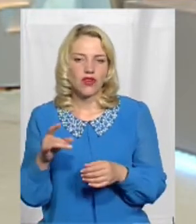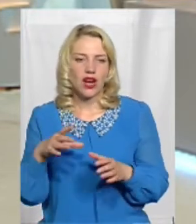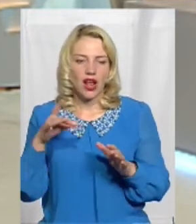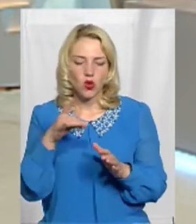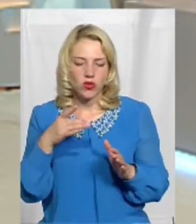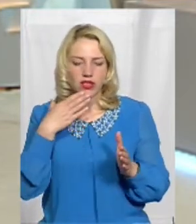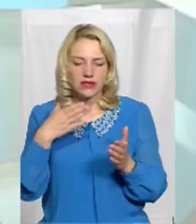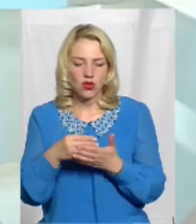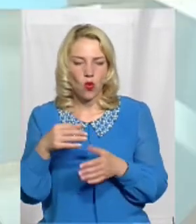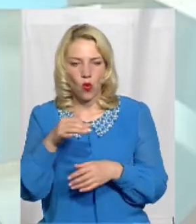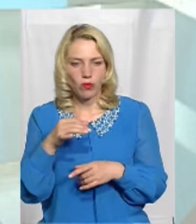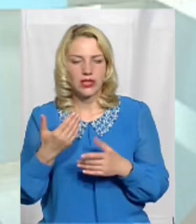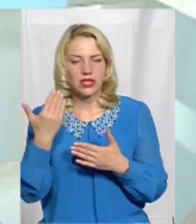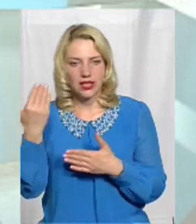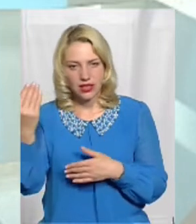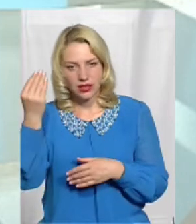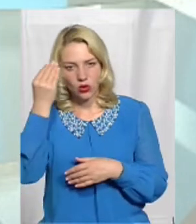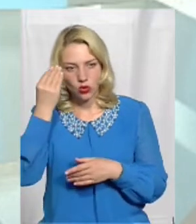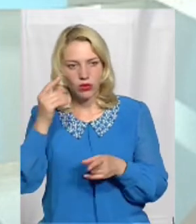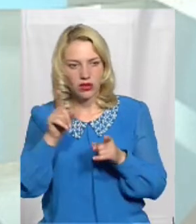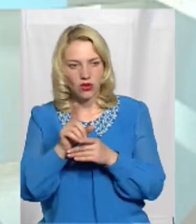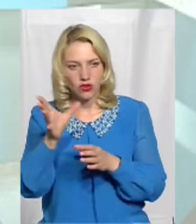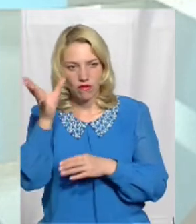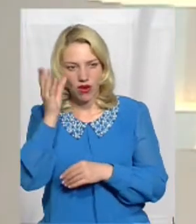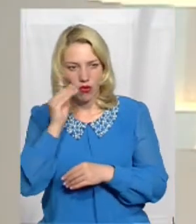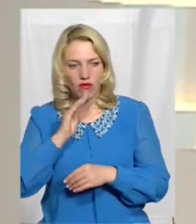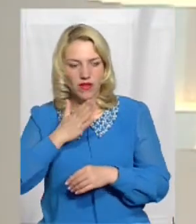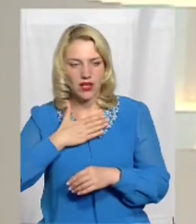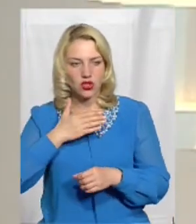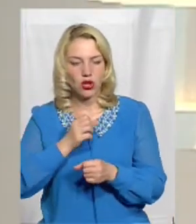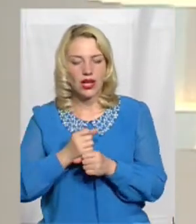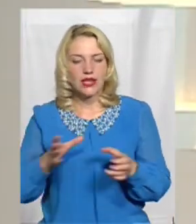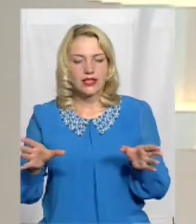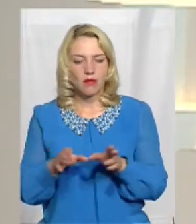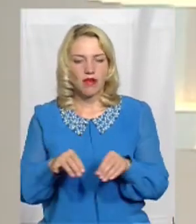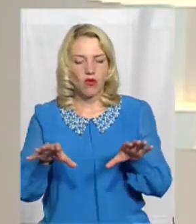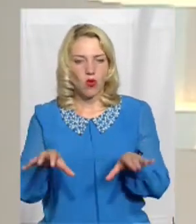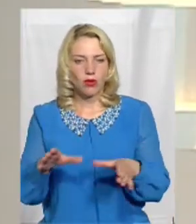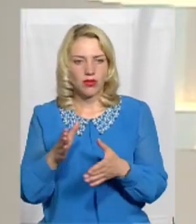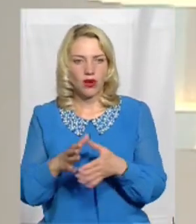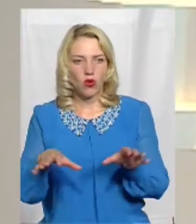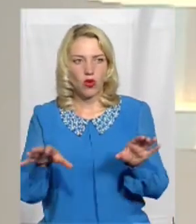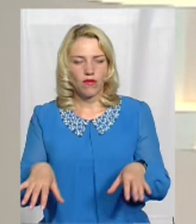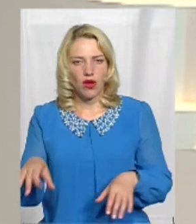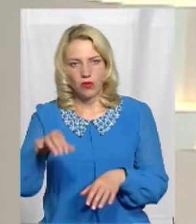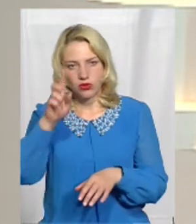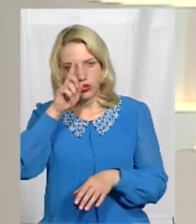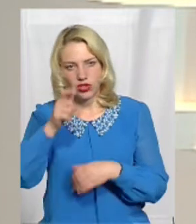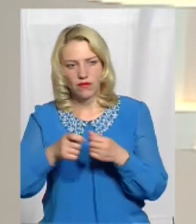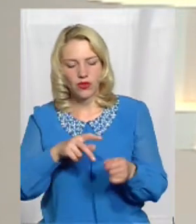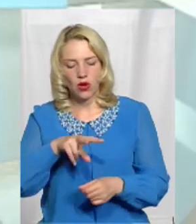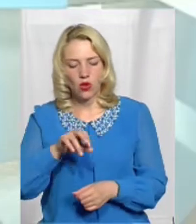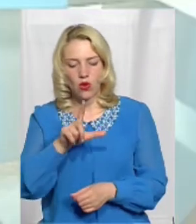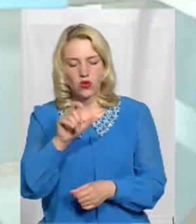тому їхня думка також враховувалась в нашій роботі Співголовами є голова обласної державної адміністрації